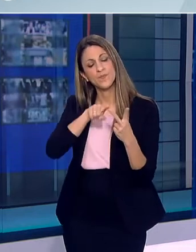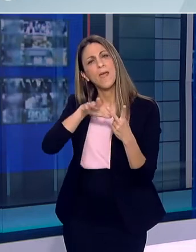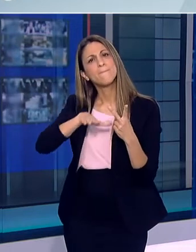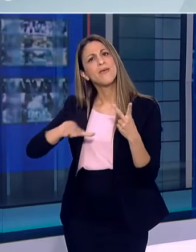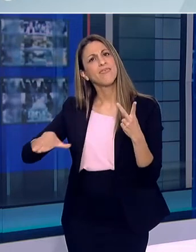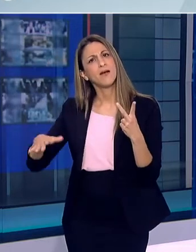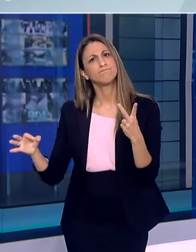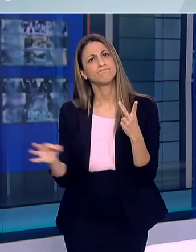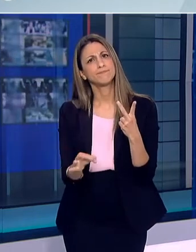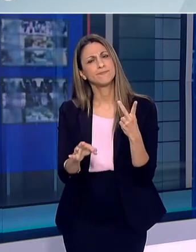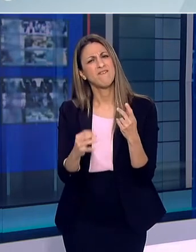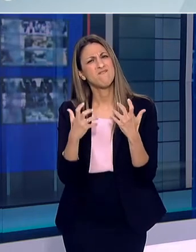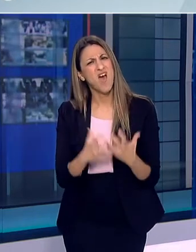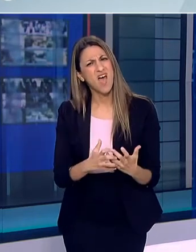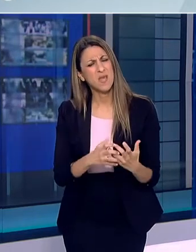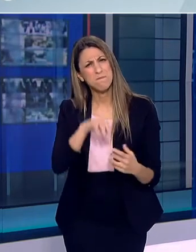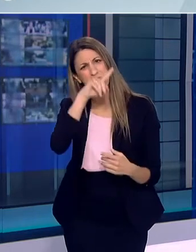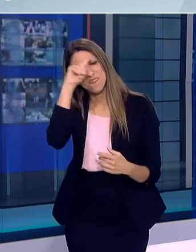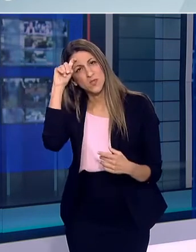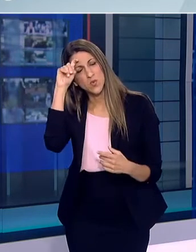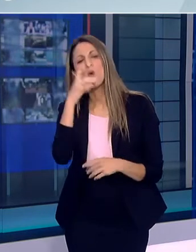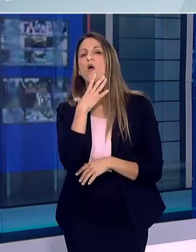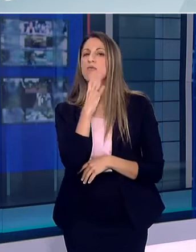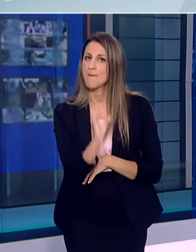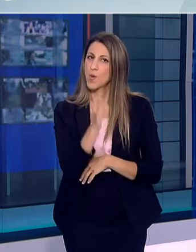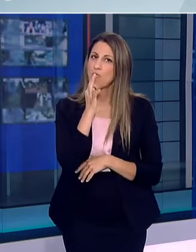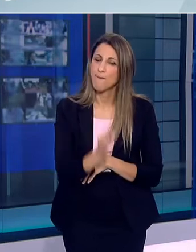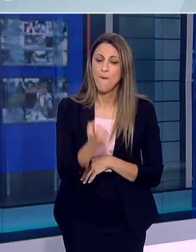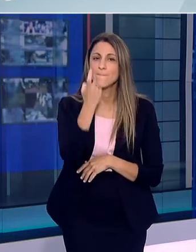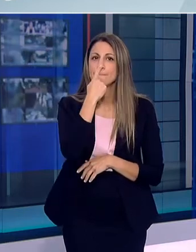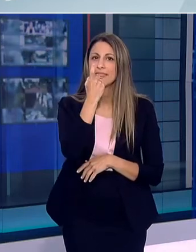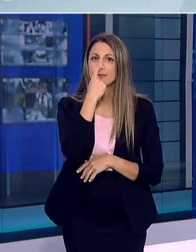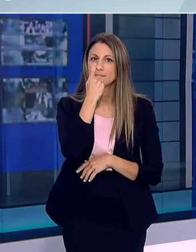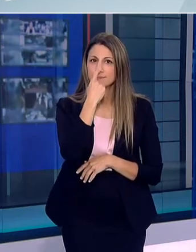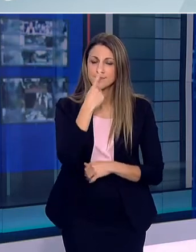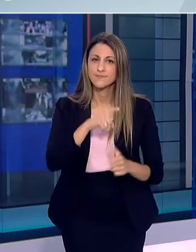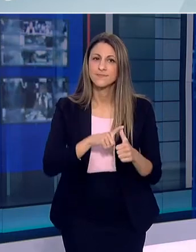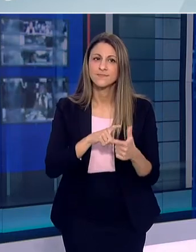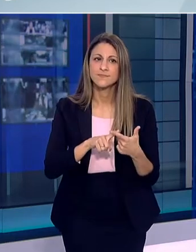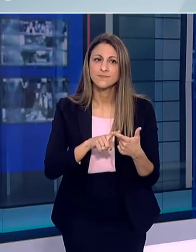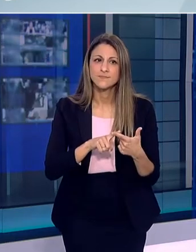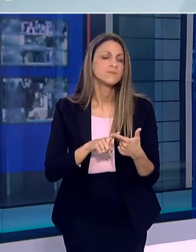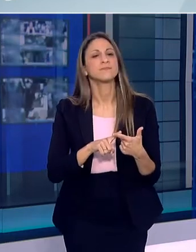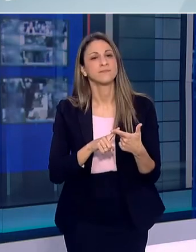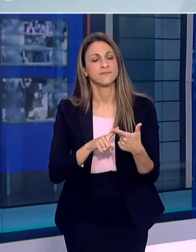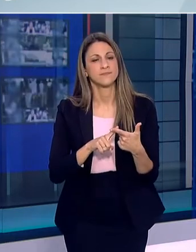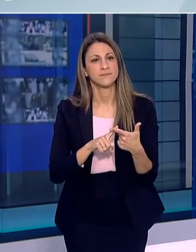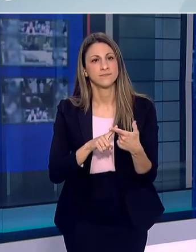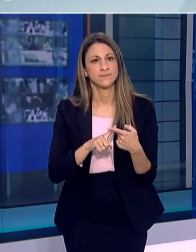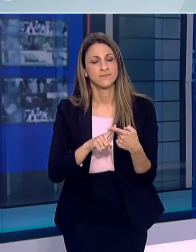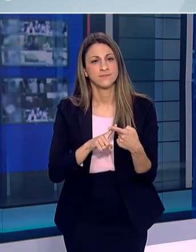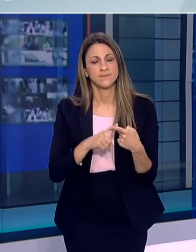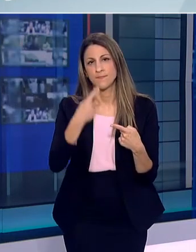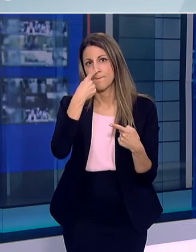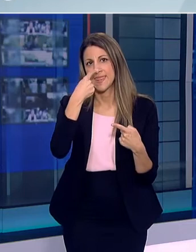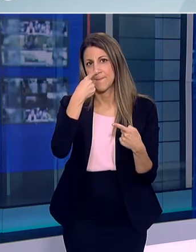λιγότερο πιθανό να νοσήσουν σοβαρά από τη νέα νόσο. Και αφορά ακριβώς την περιοχή της μύτης και την περιοχή αυτή στη μύτη που